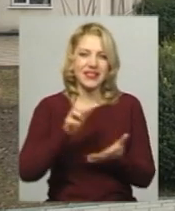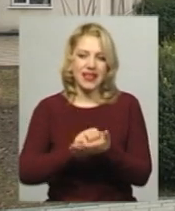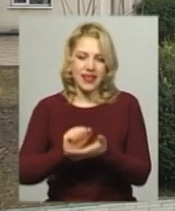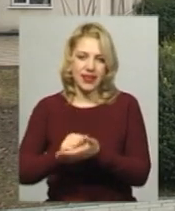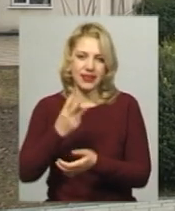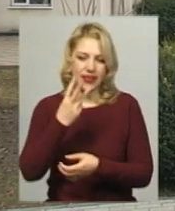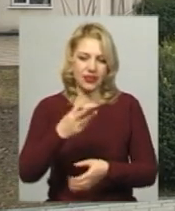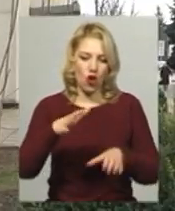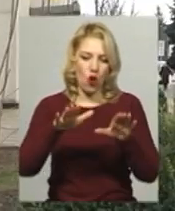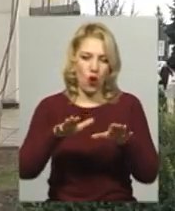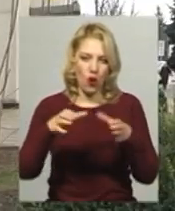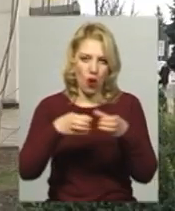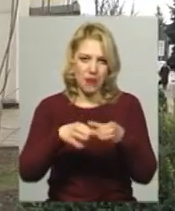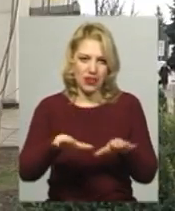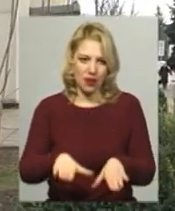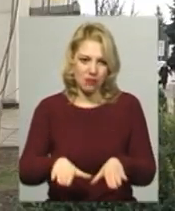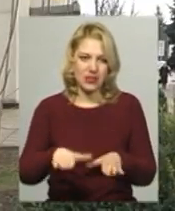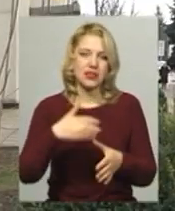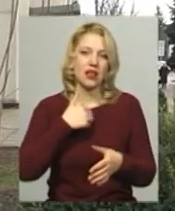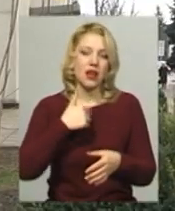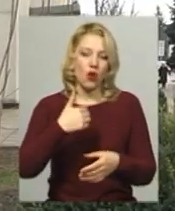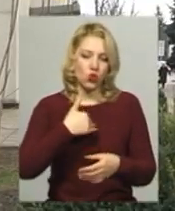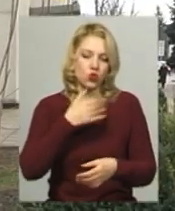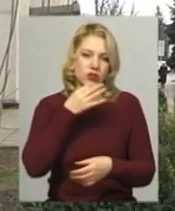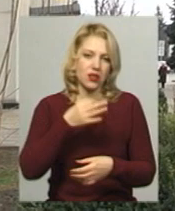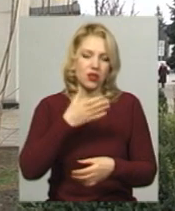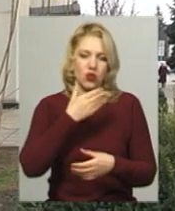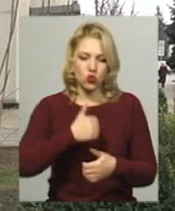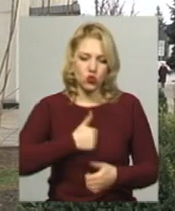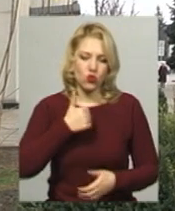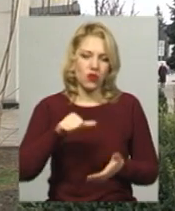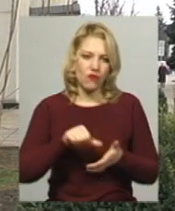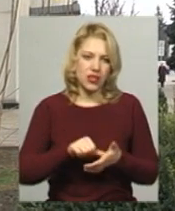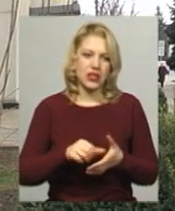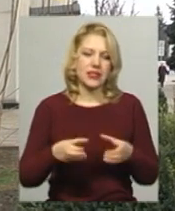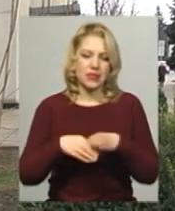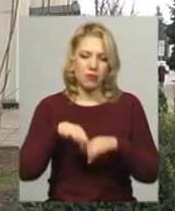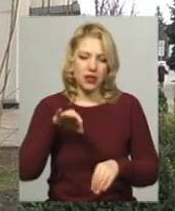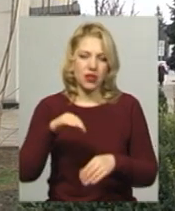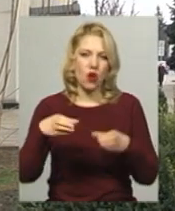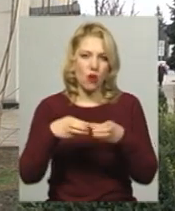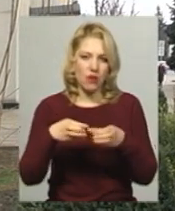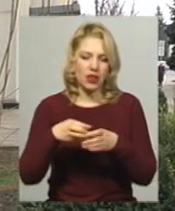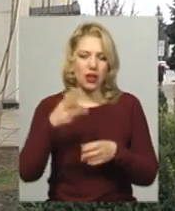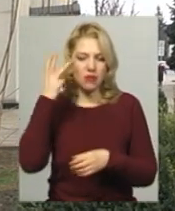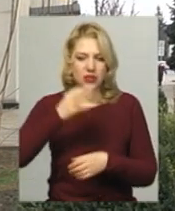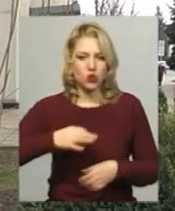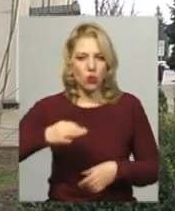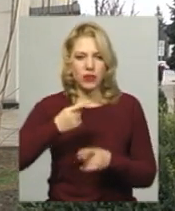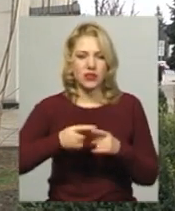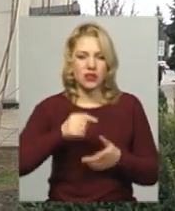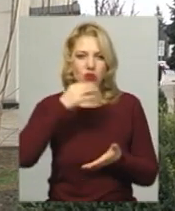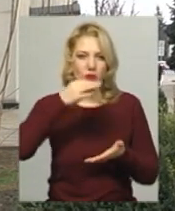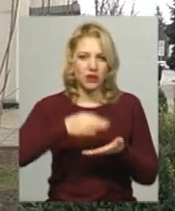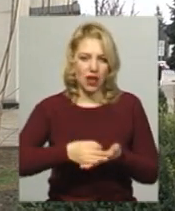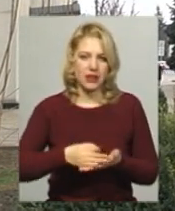третє командне місце. Я хочу сказати, що дуже достойно виступила збірна команда Хмельницької області на цих дуже відповідальних змаганнях.